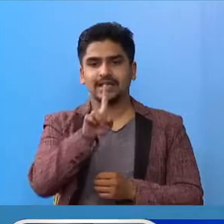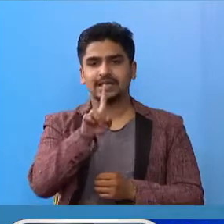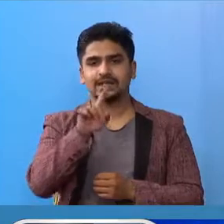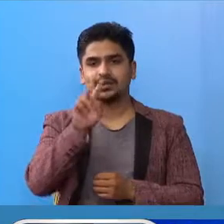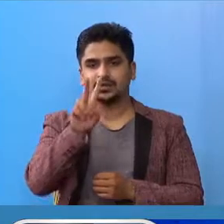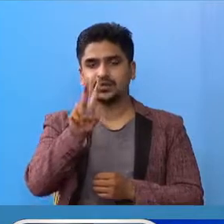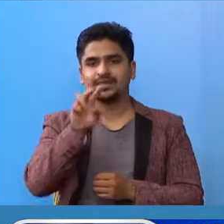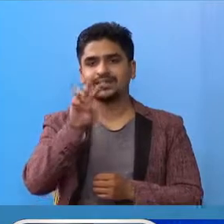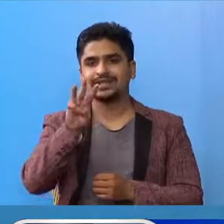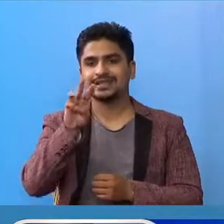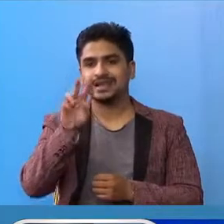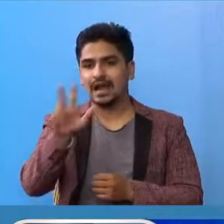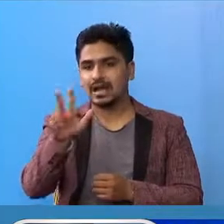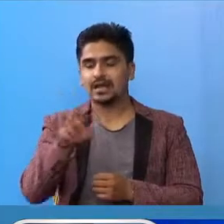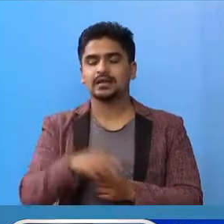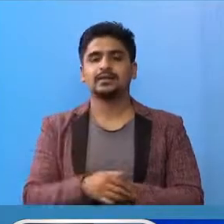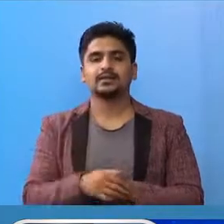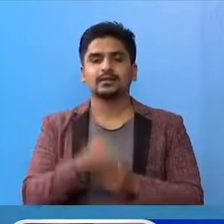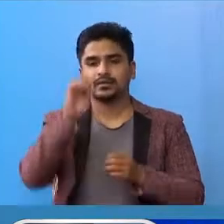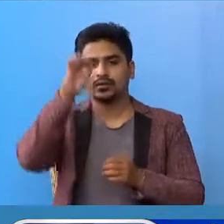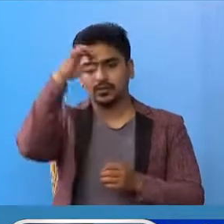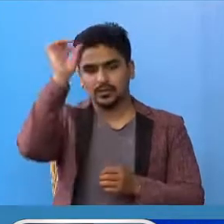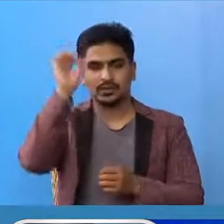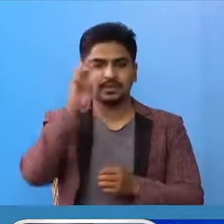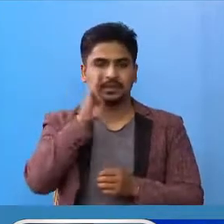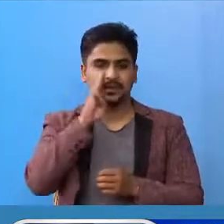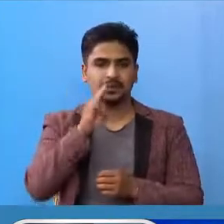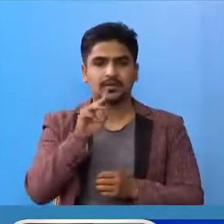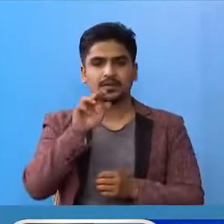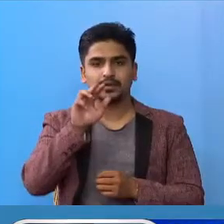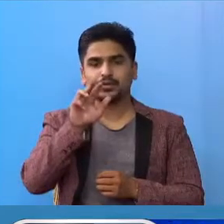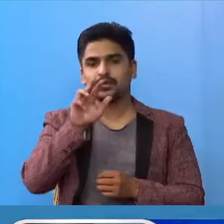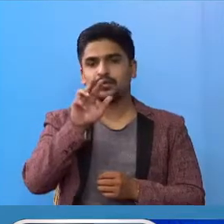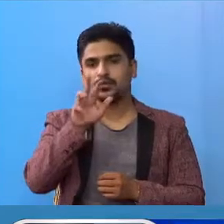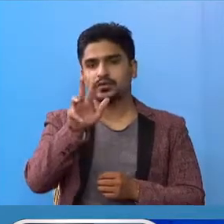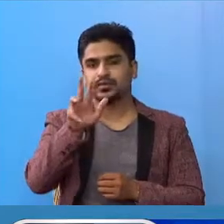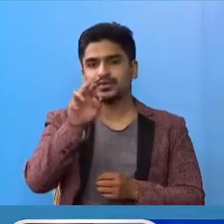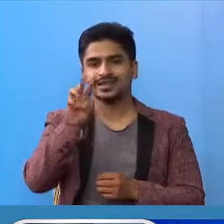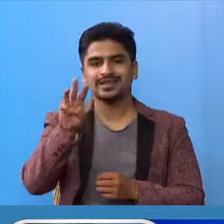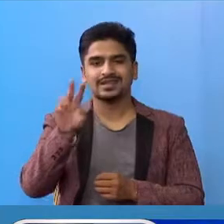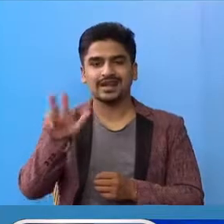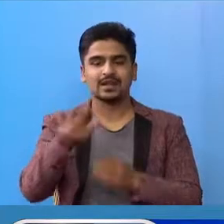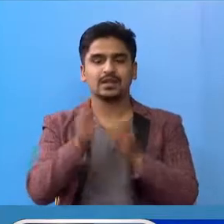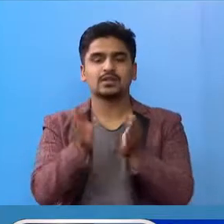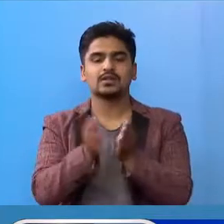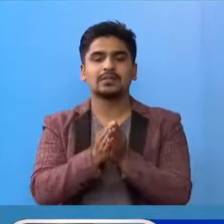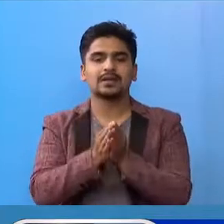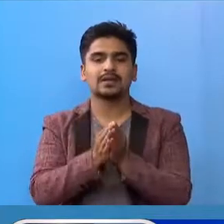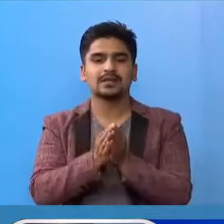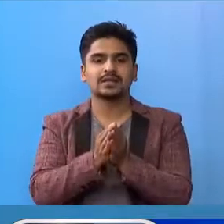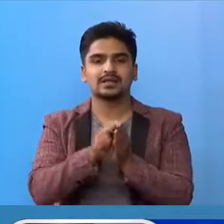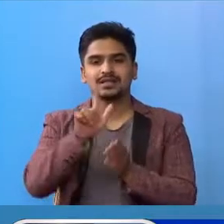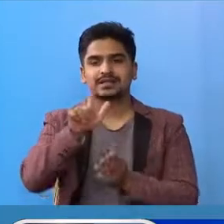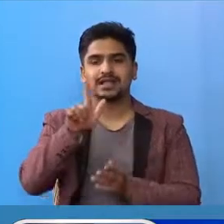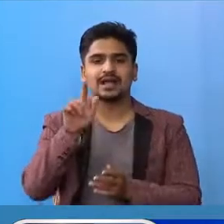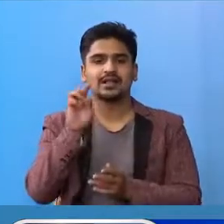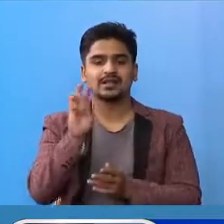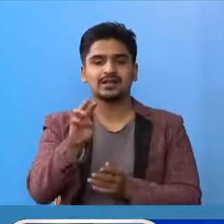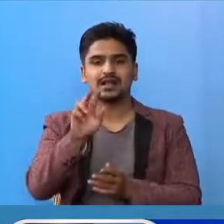,238 जना, र सुदुर पहच्चिम प्रदेश बाट 9,38 गरी जम्मा 7